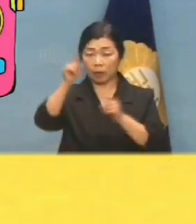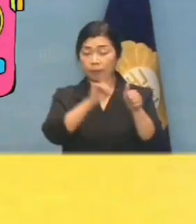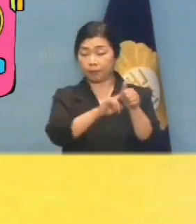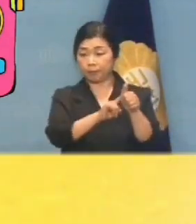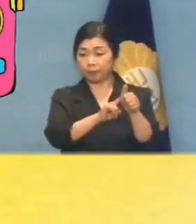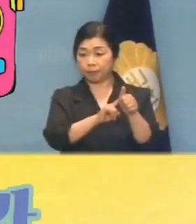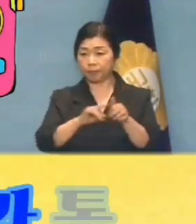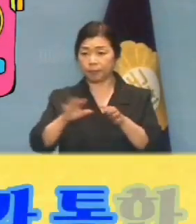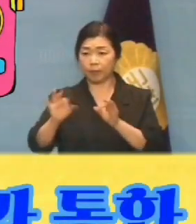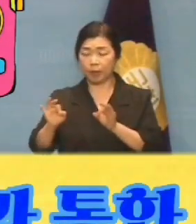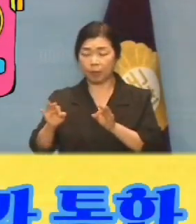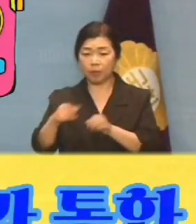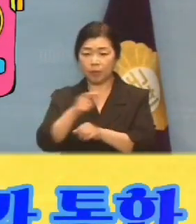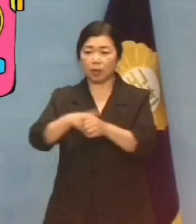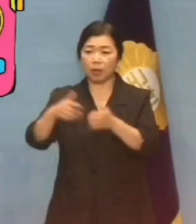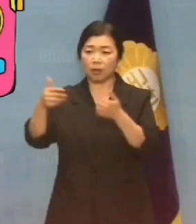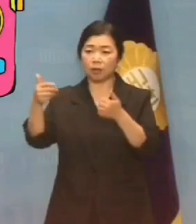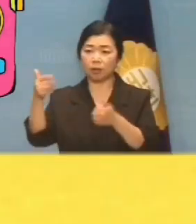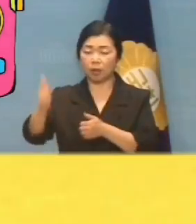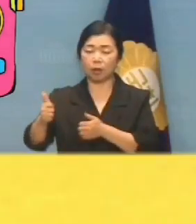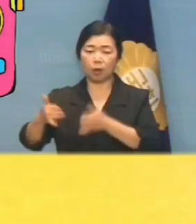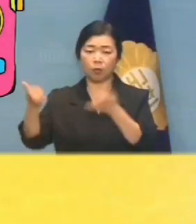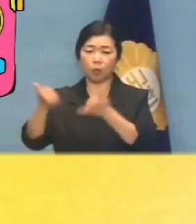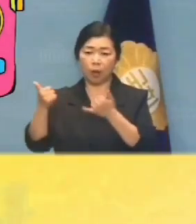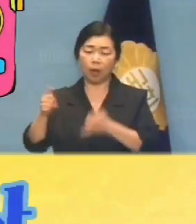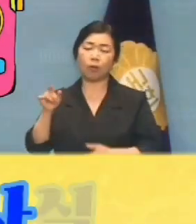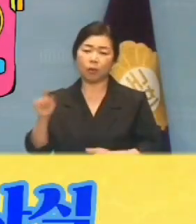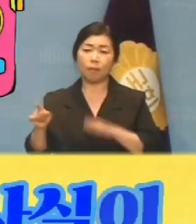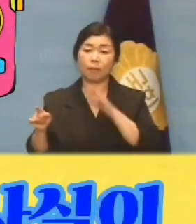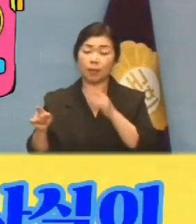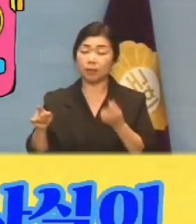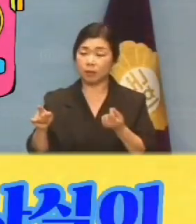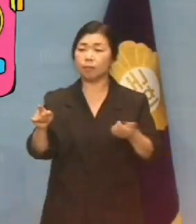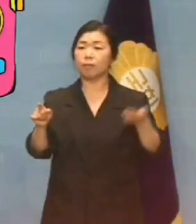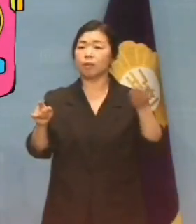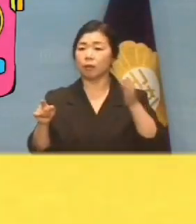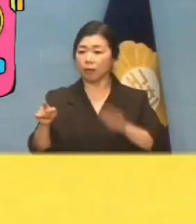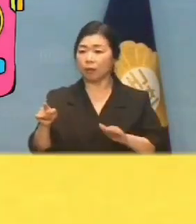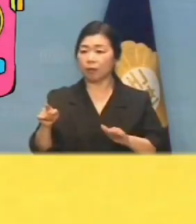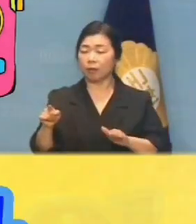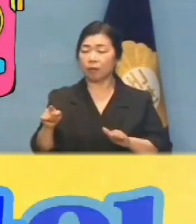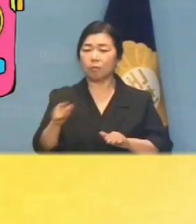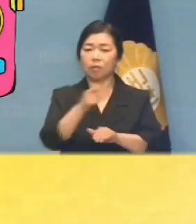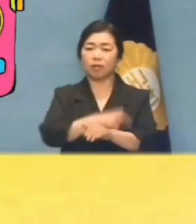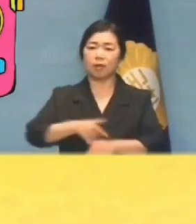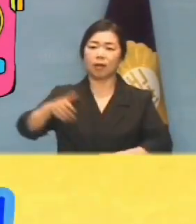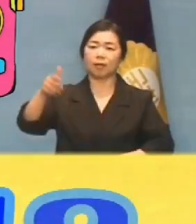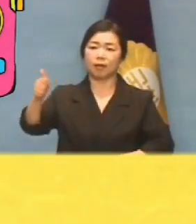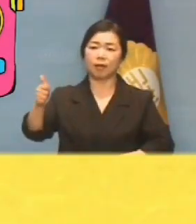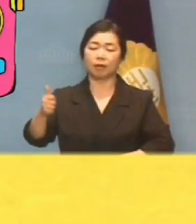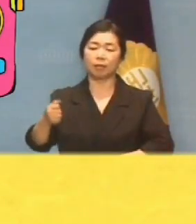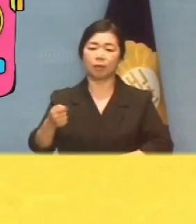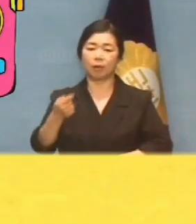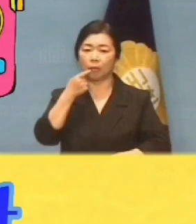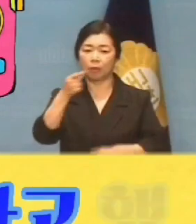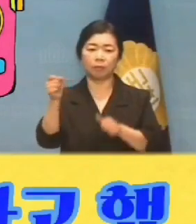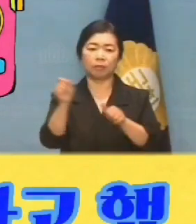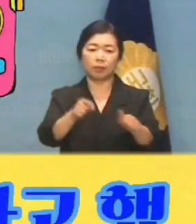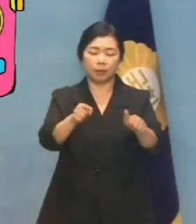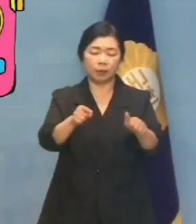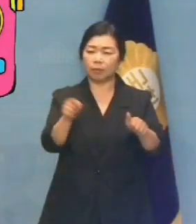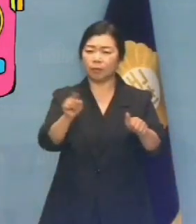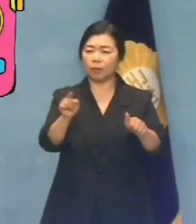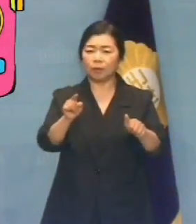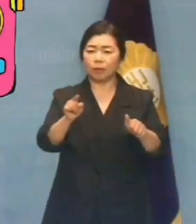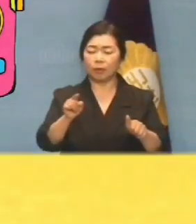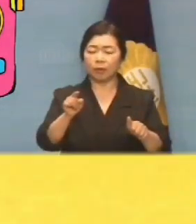특보는 김승일 이사장과 통화한 것은 사실이라면서도 이사장의 영향력을 기대할 수 없다고